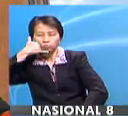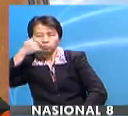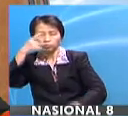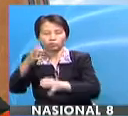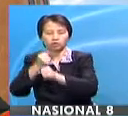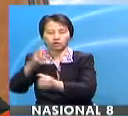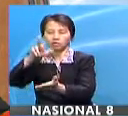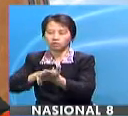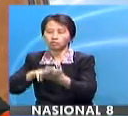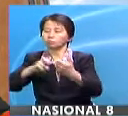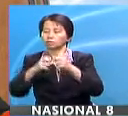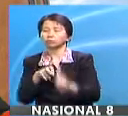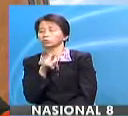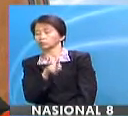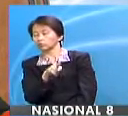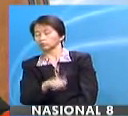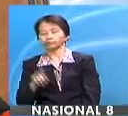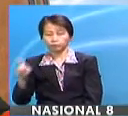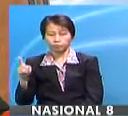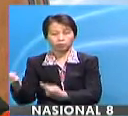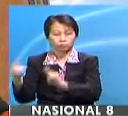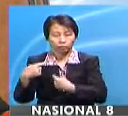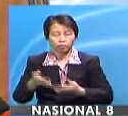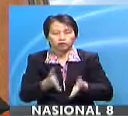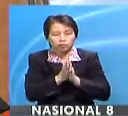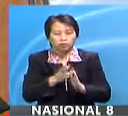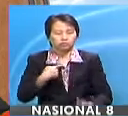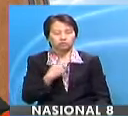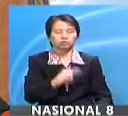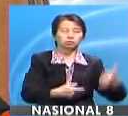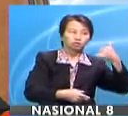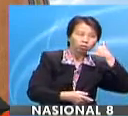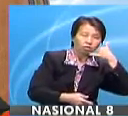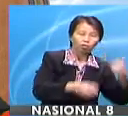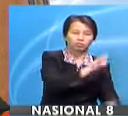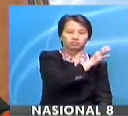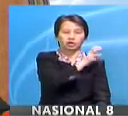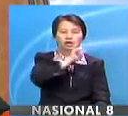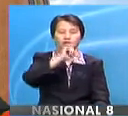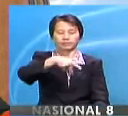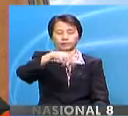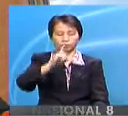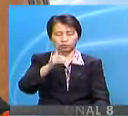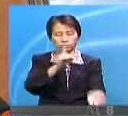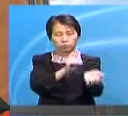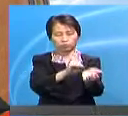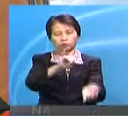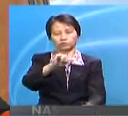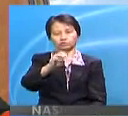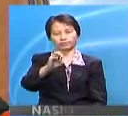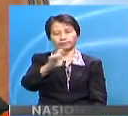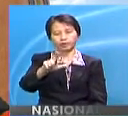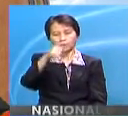pengesahan tentang isu itu. Beliau menjawab, meminta kami hubungi pengerusi Lembaga Pengarah IPB, Datuk Dr. Ismail Ibrahim